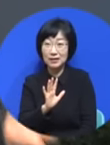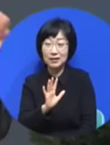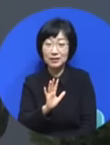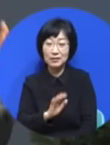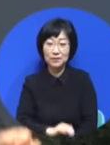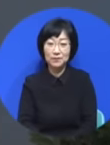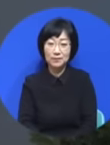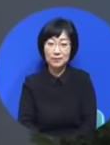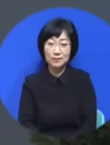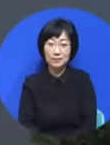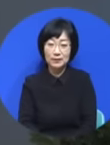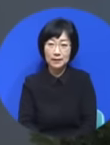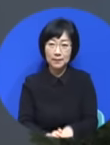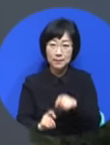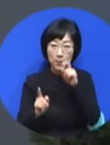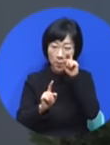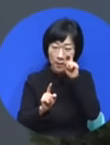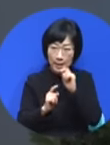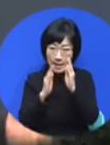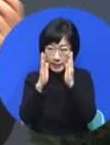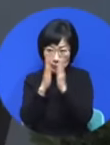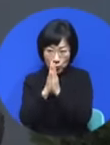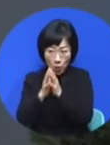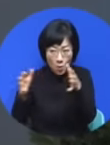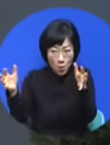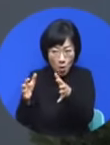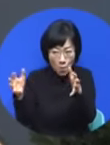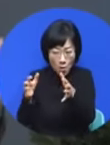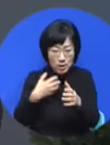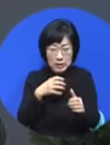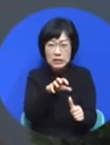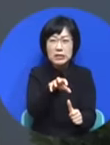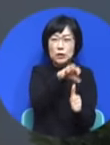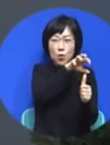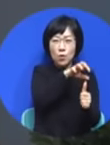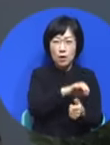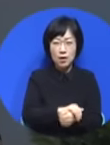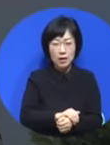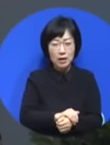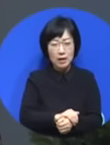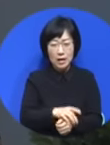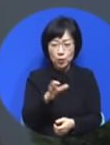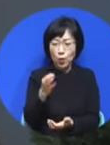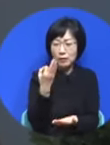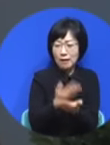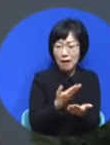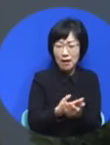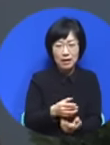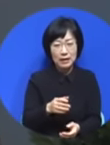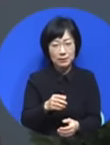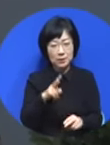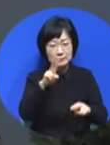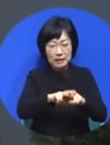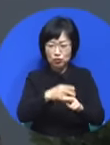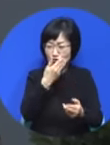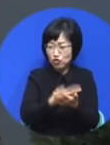기도회를 빙자해가지고 말이죠. 물질 노리고 자리 노리고 이런 거 하기 싫다는 거죠.